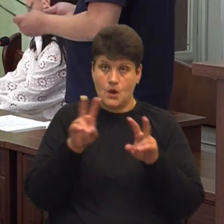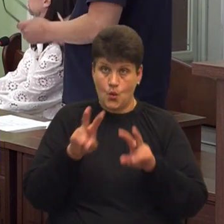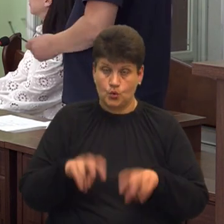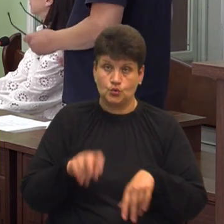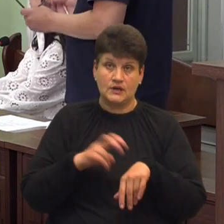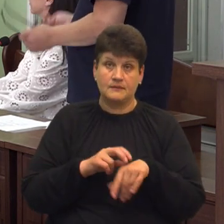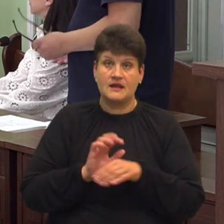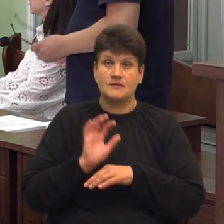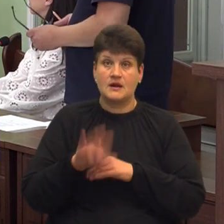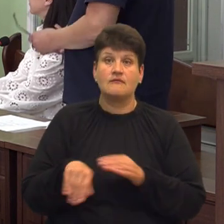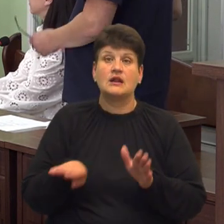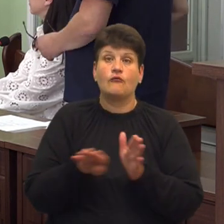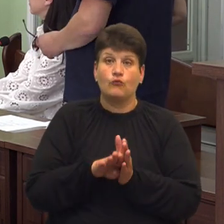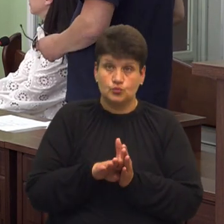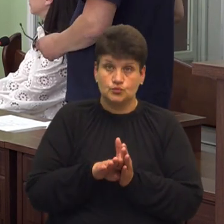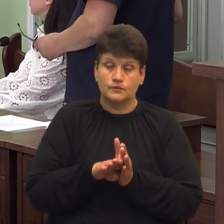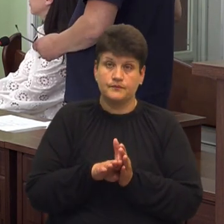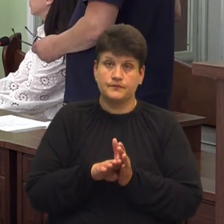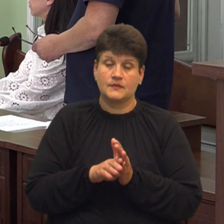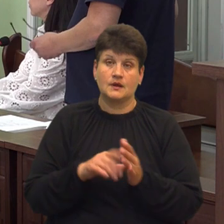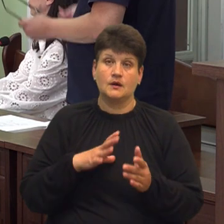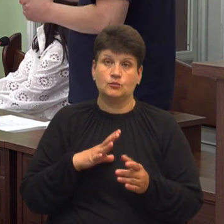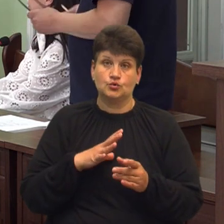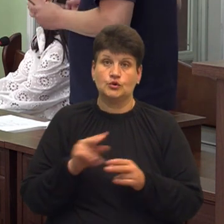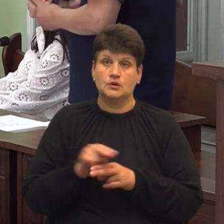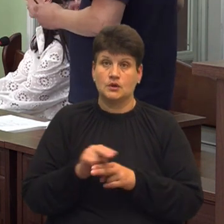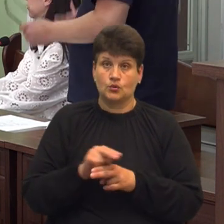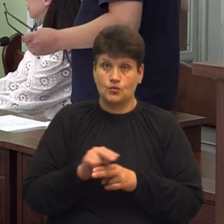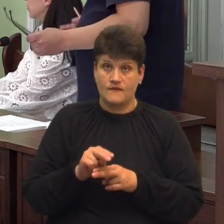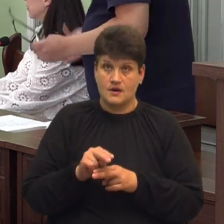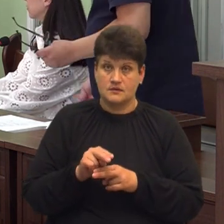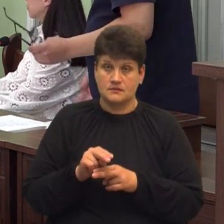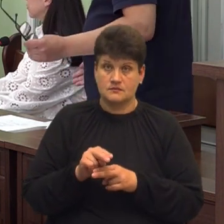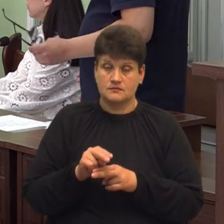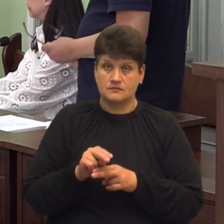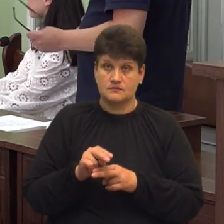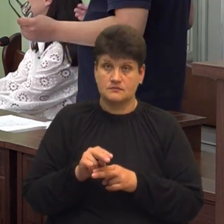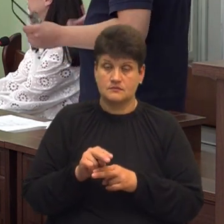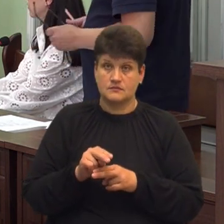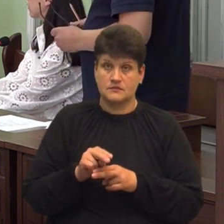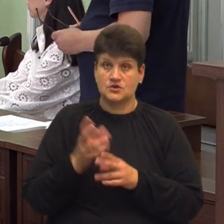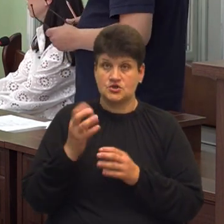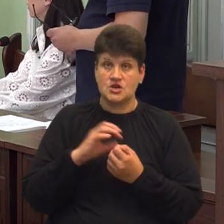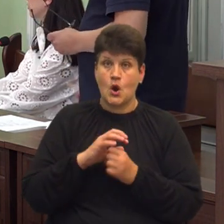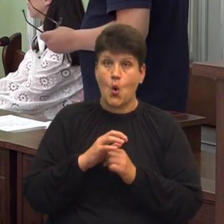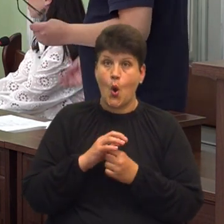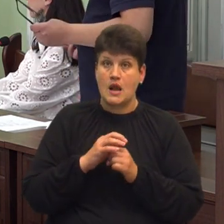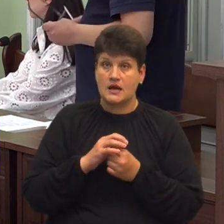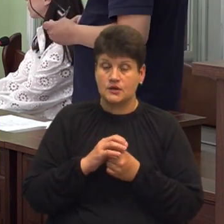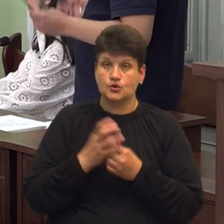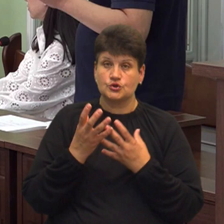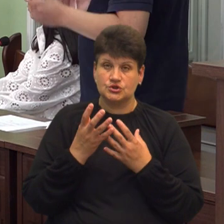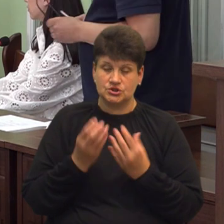дали відпусту. Я прийшов в інтенсивне лікування, не вилішив ще коліно, ще мали